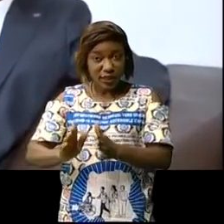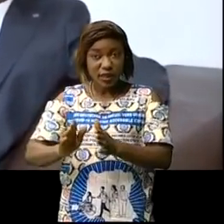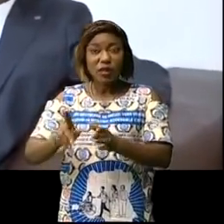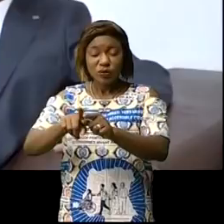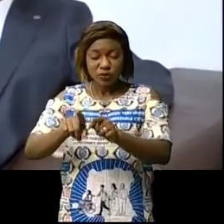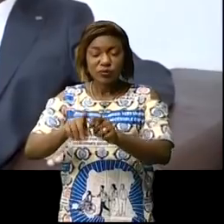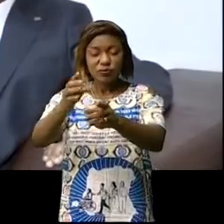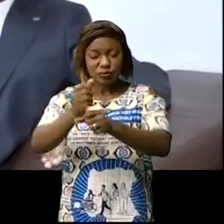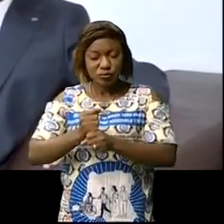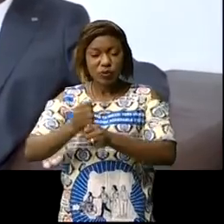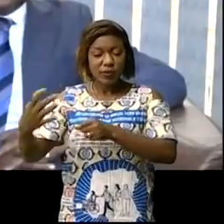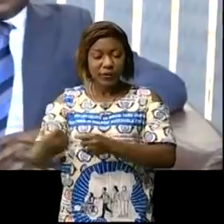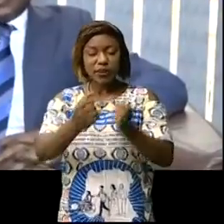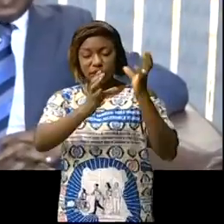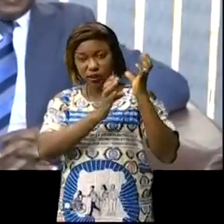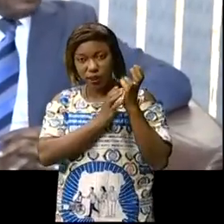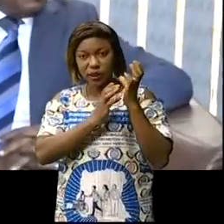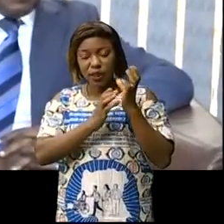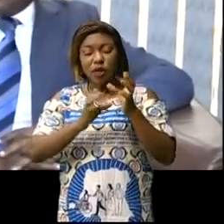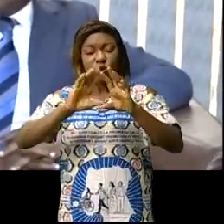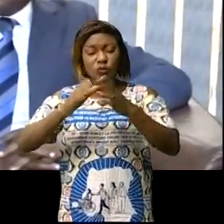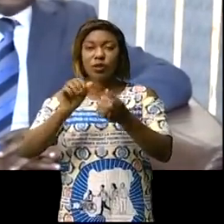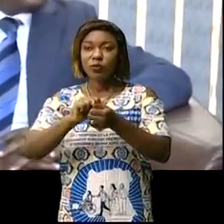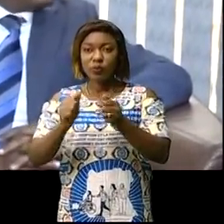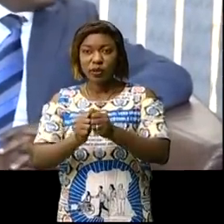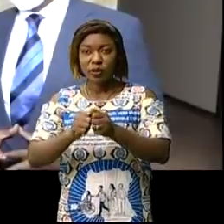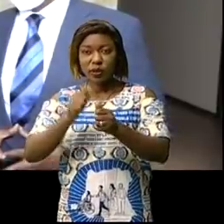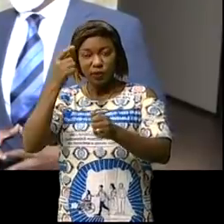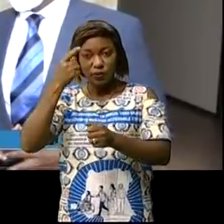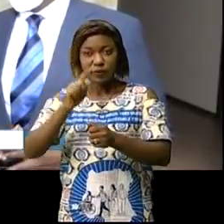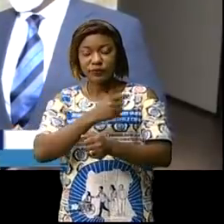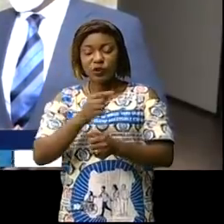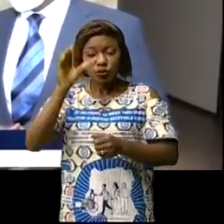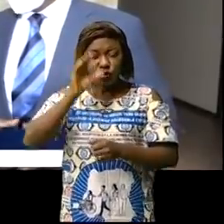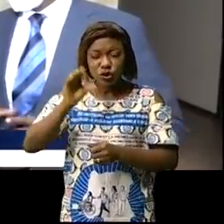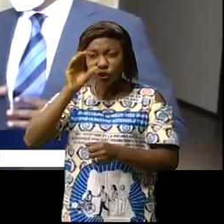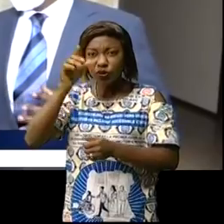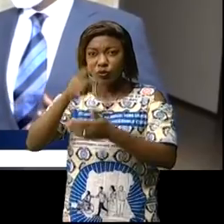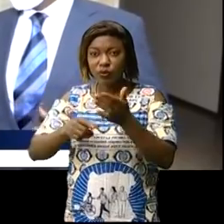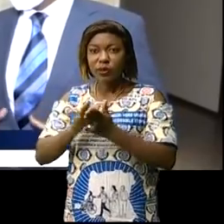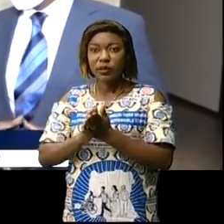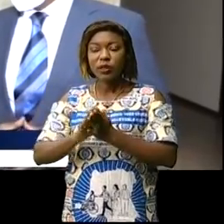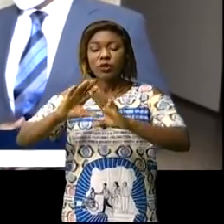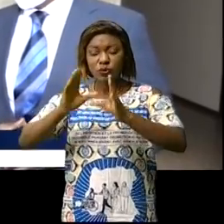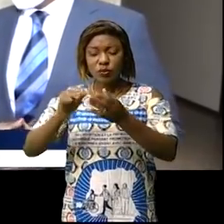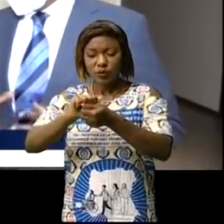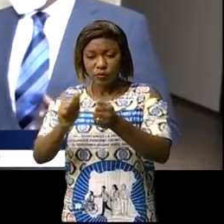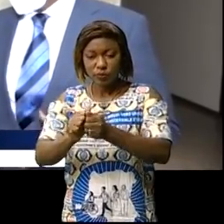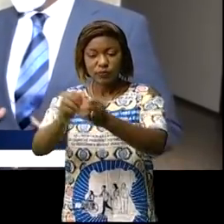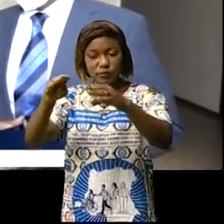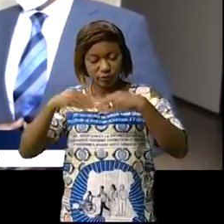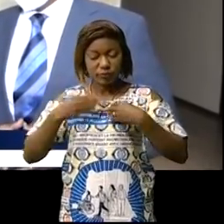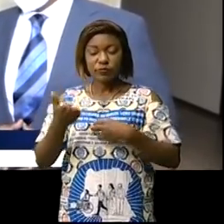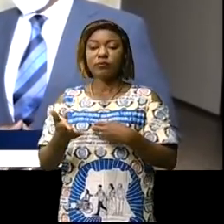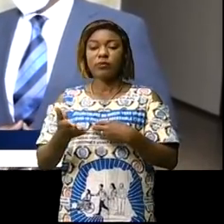ses doléances dans le programme intérimaire de son ministère. Ce que nous recherchons c'est la connectivité au niveau de tout le